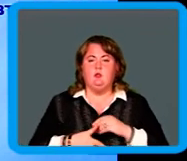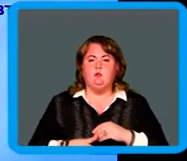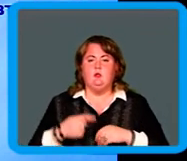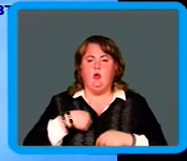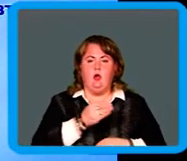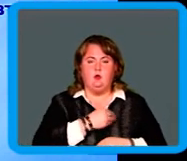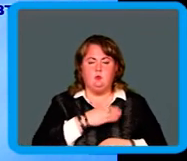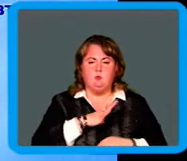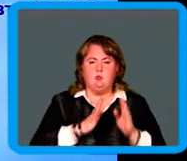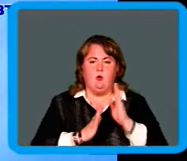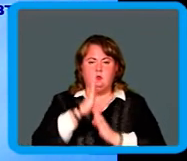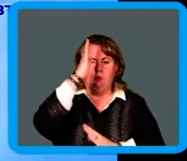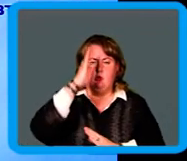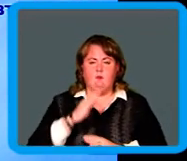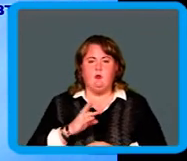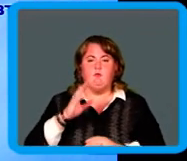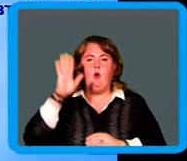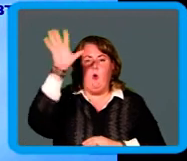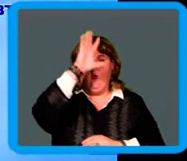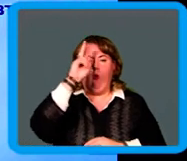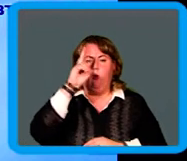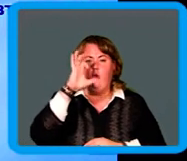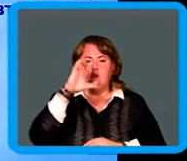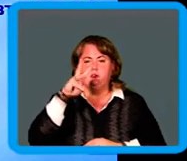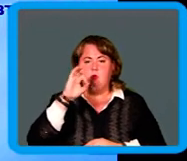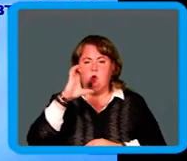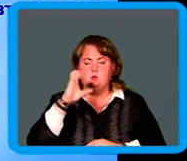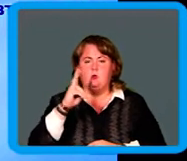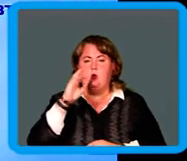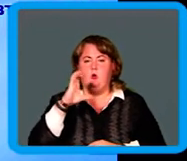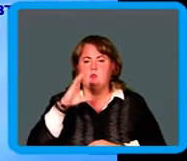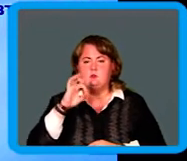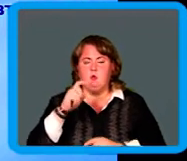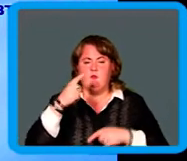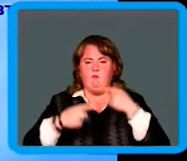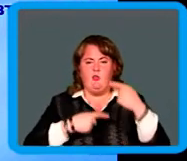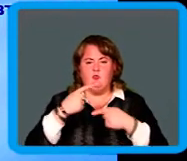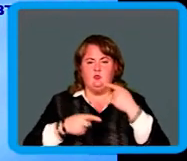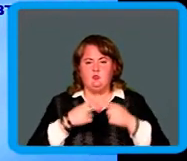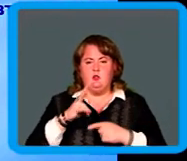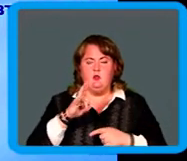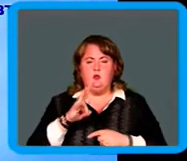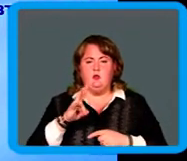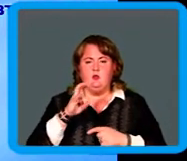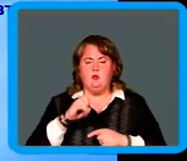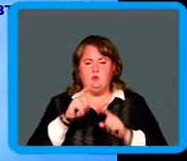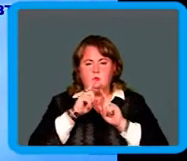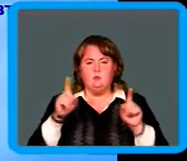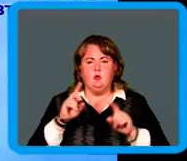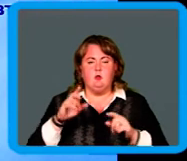Я хочу быть космонавтом. Космос. Космос вечный, необузданный,